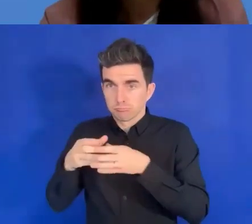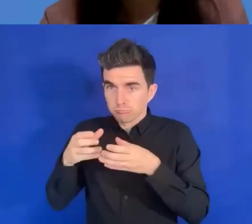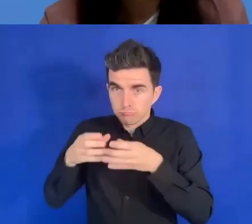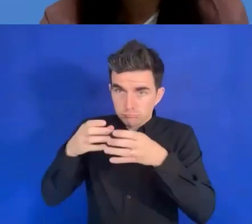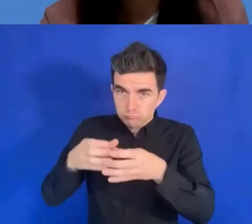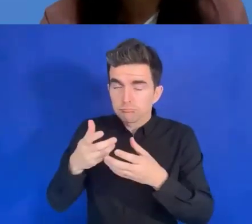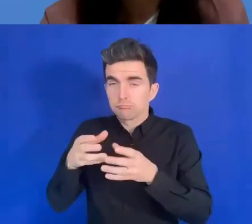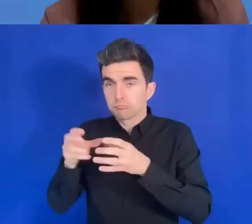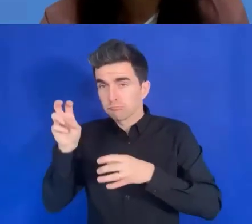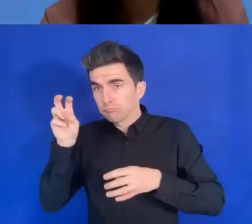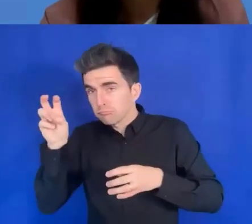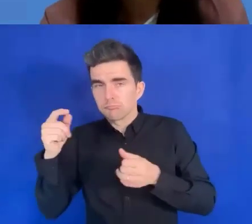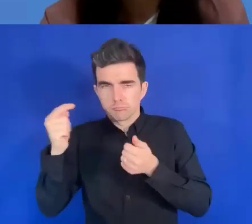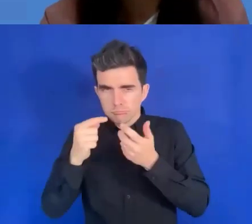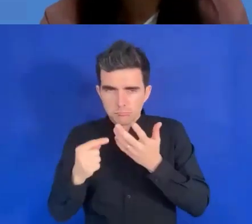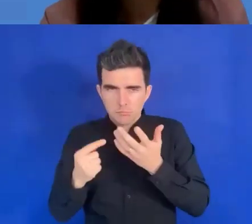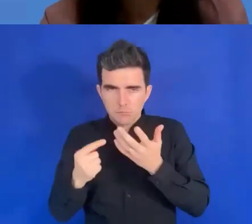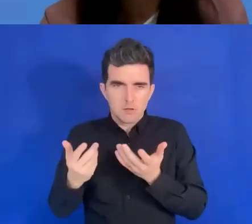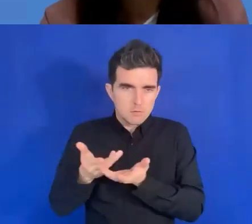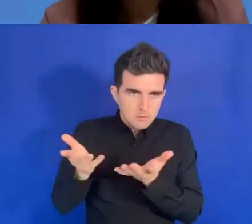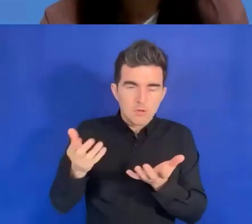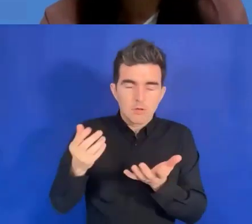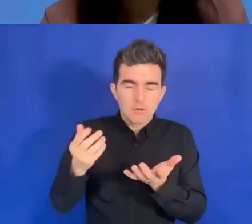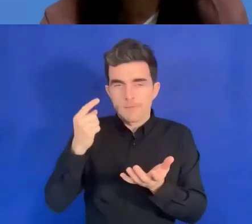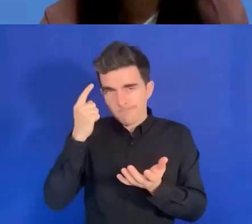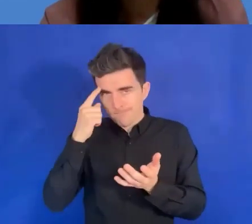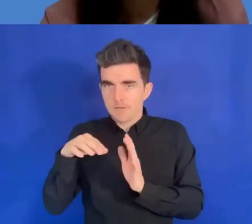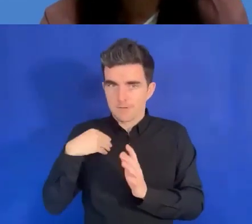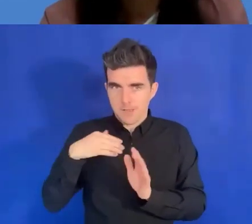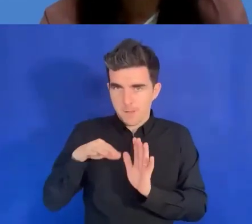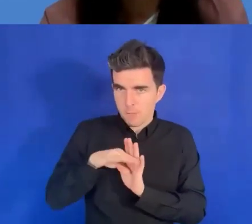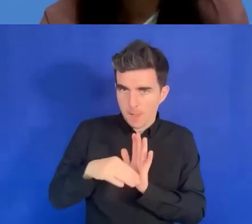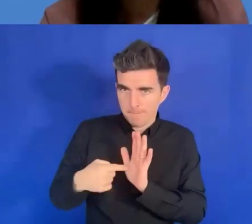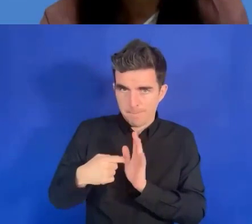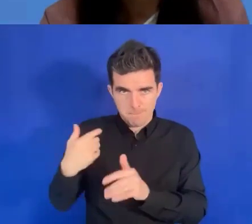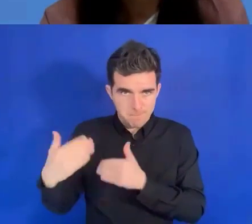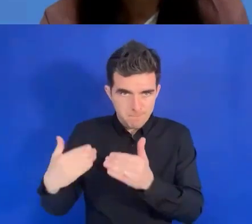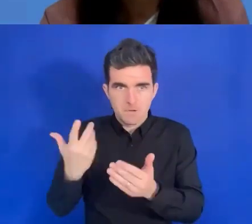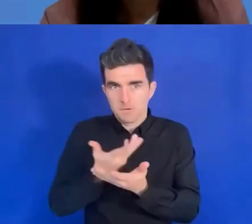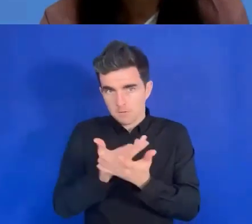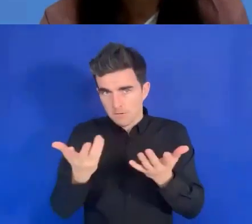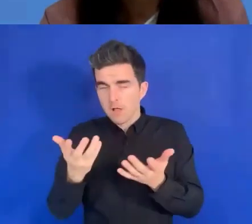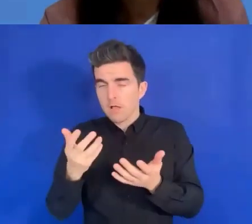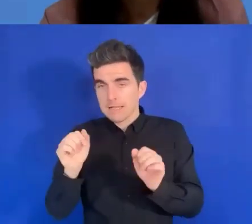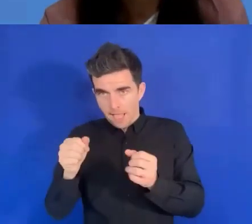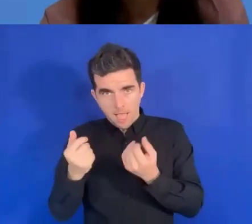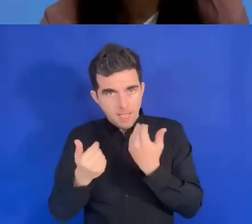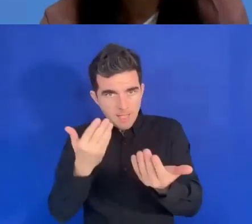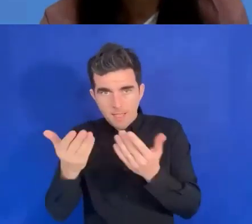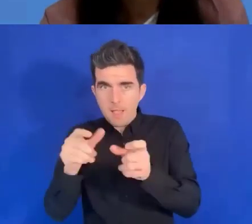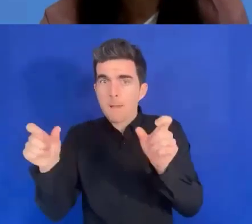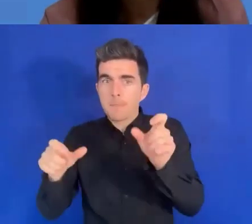rendu disponible aux uns et aux autres. Nous sommes donc dans un processus de création